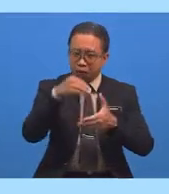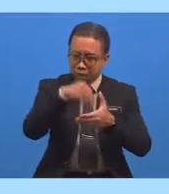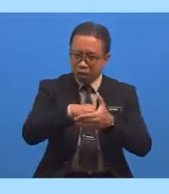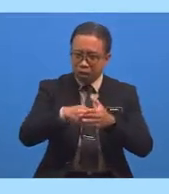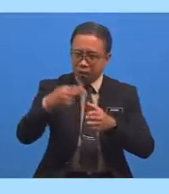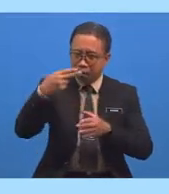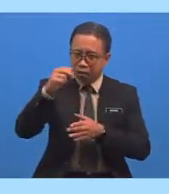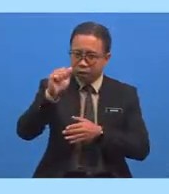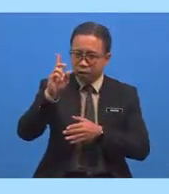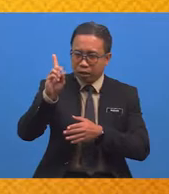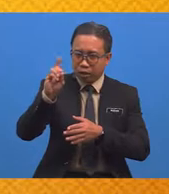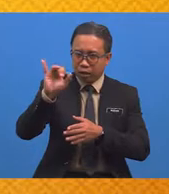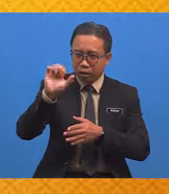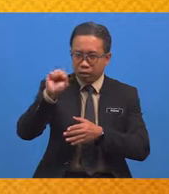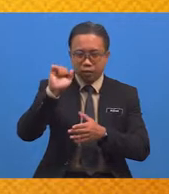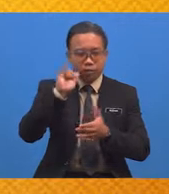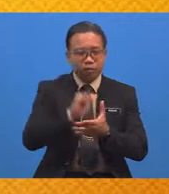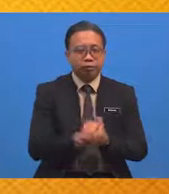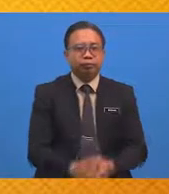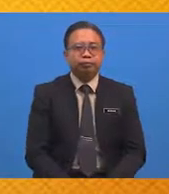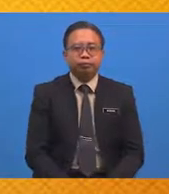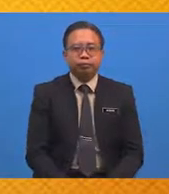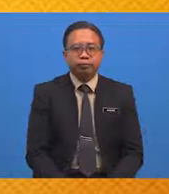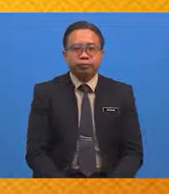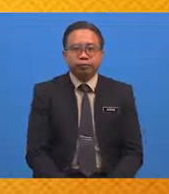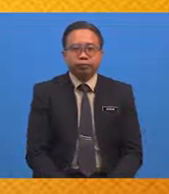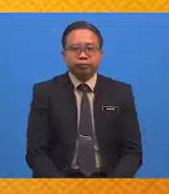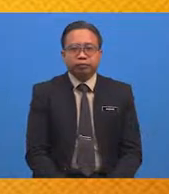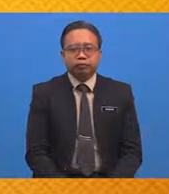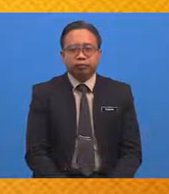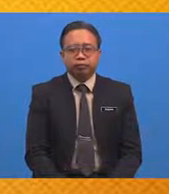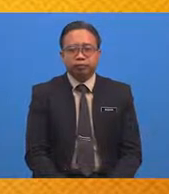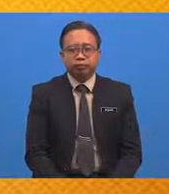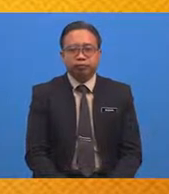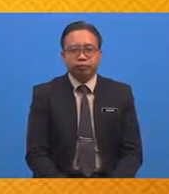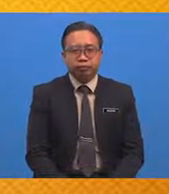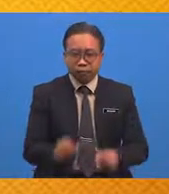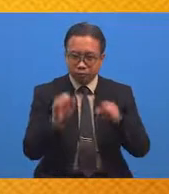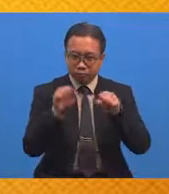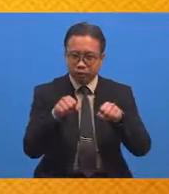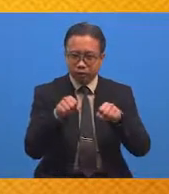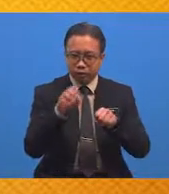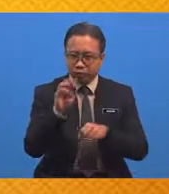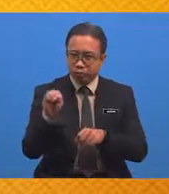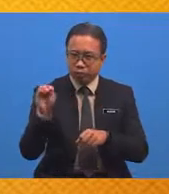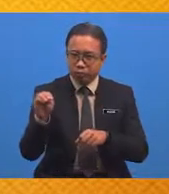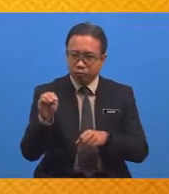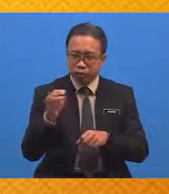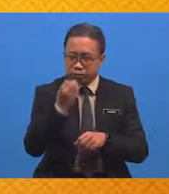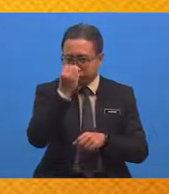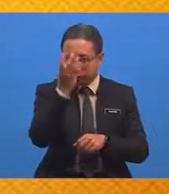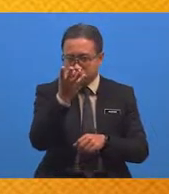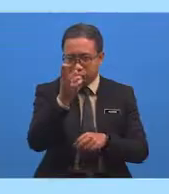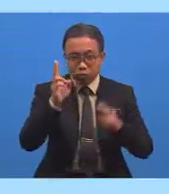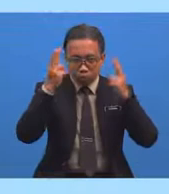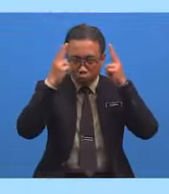hadis tersebut Sebelum itu Bolehkah Murid-murid memberitahu